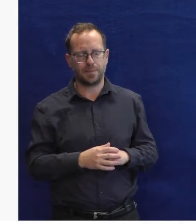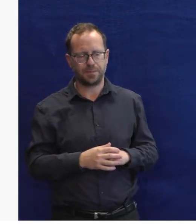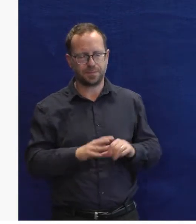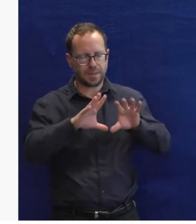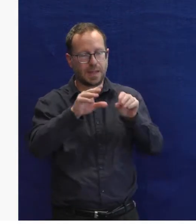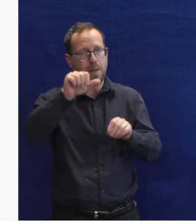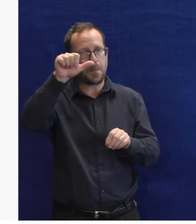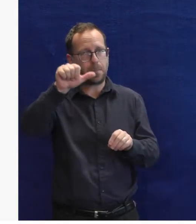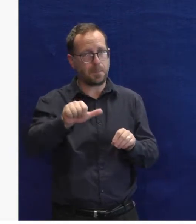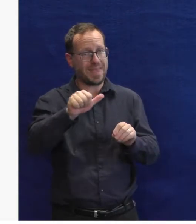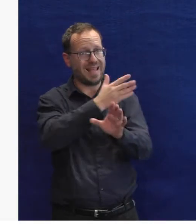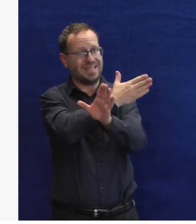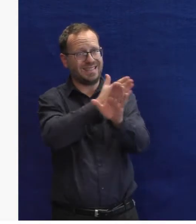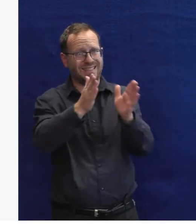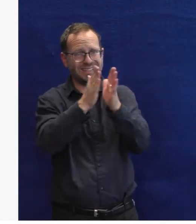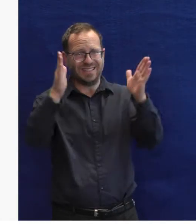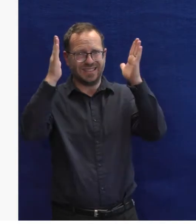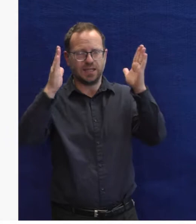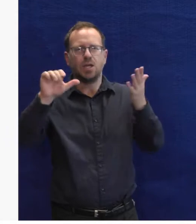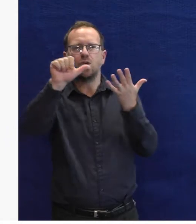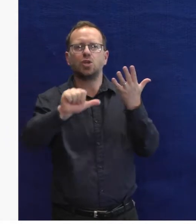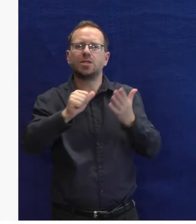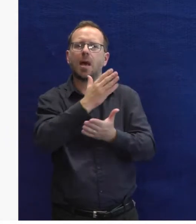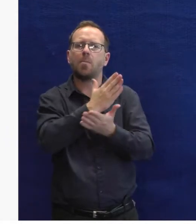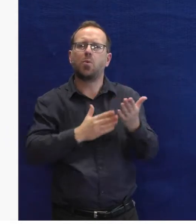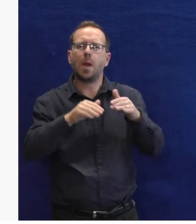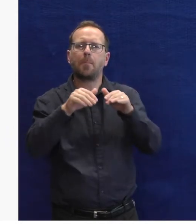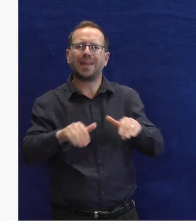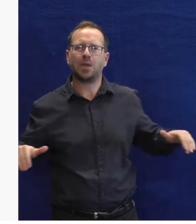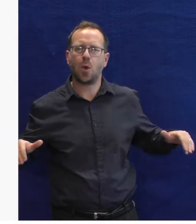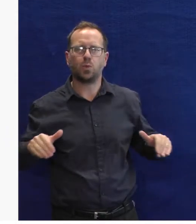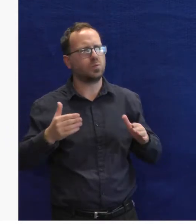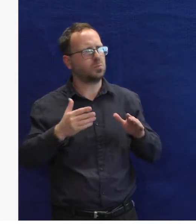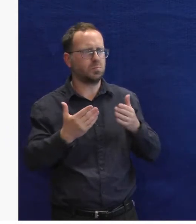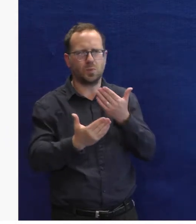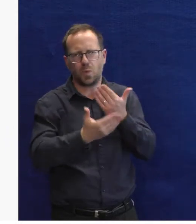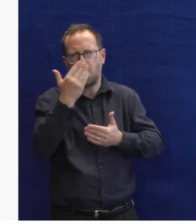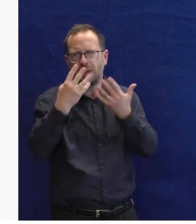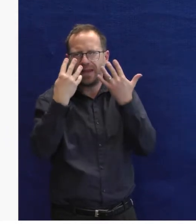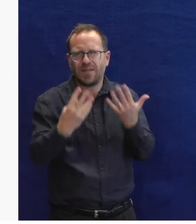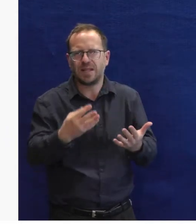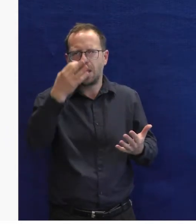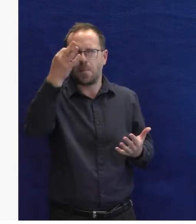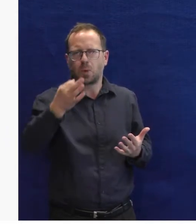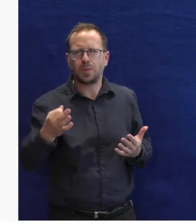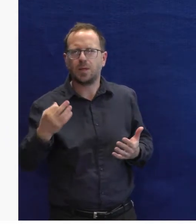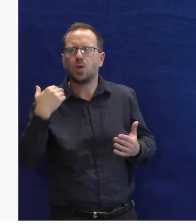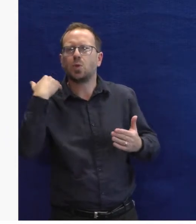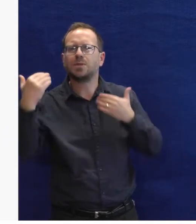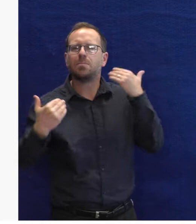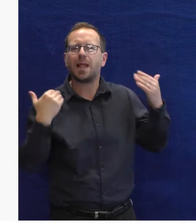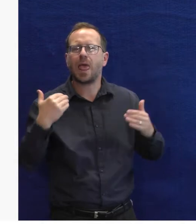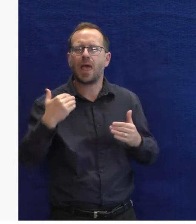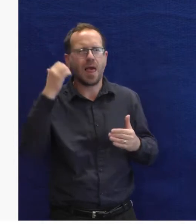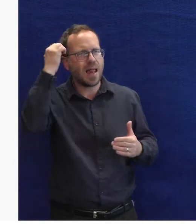měsíc vychází nám ze statistik, oslovíme 6,5 milionů uživatelů. To je 90 % internetové populace. Takže